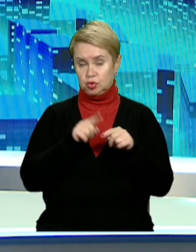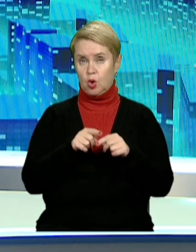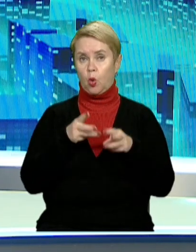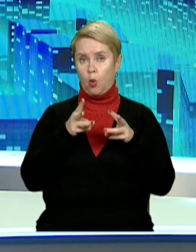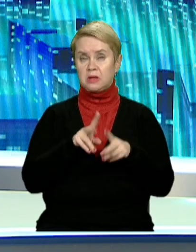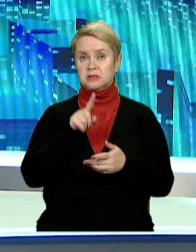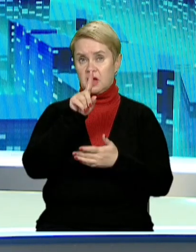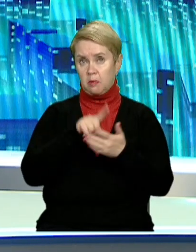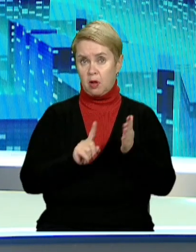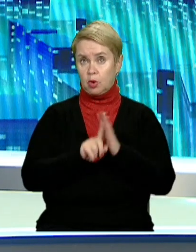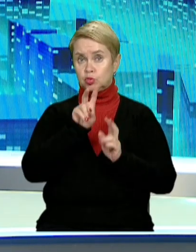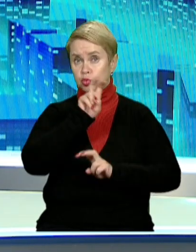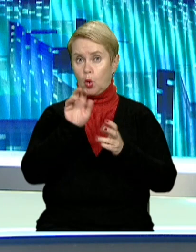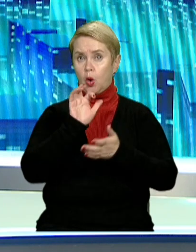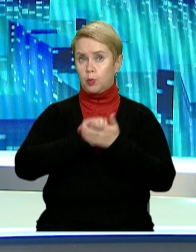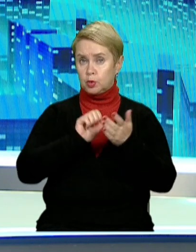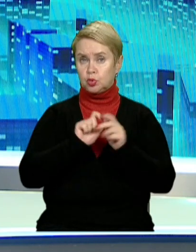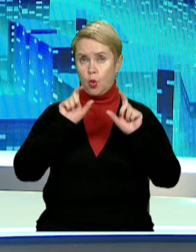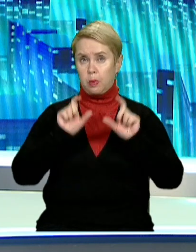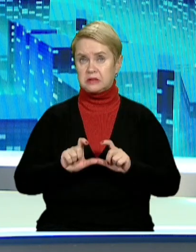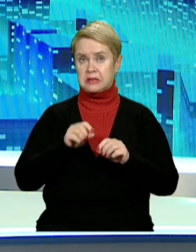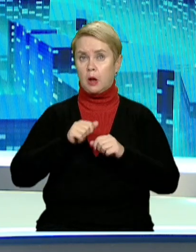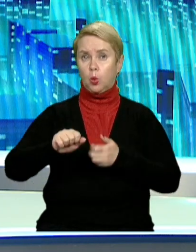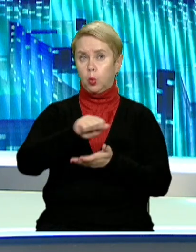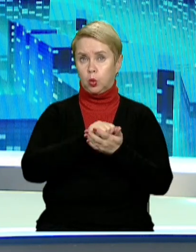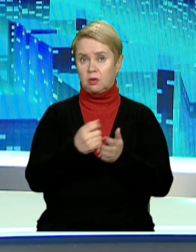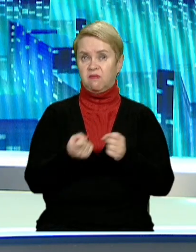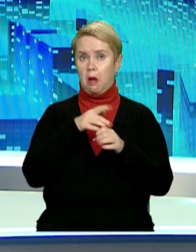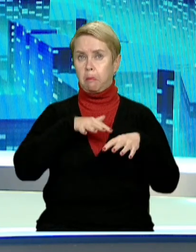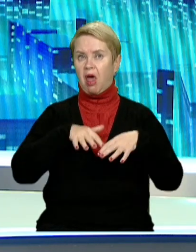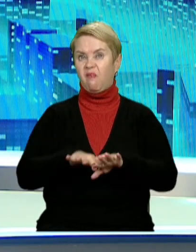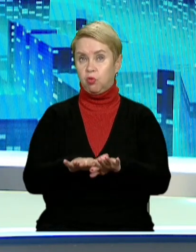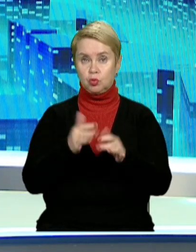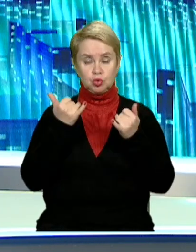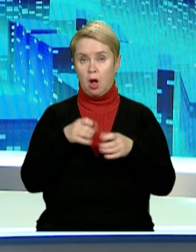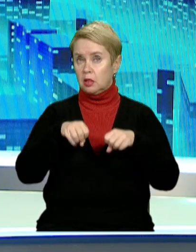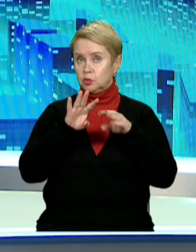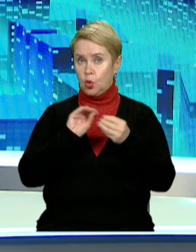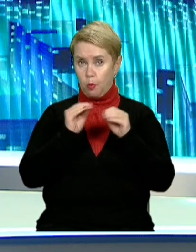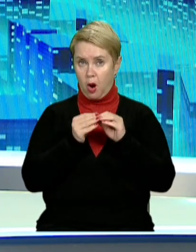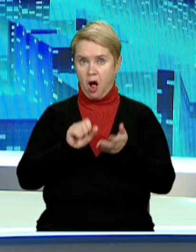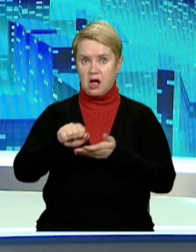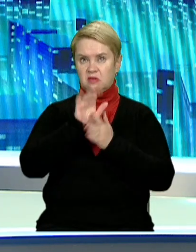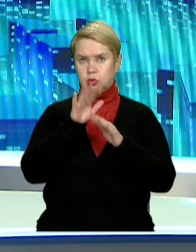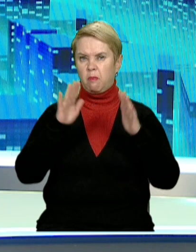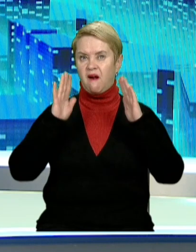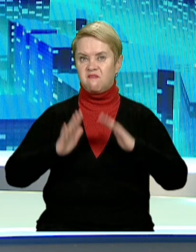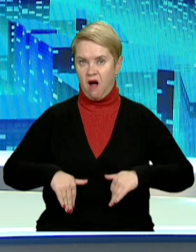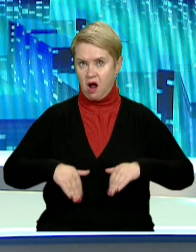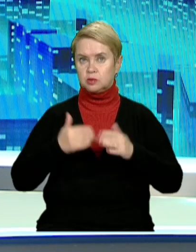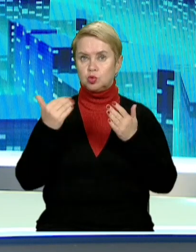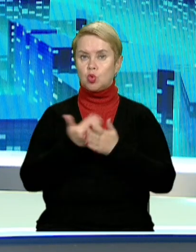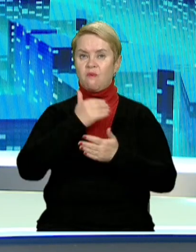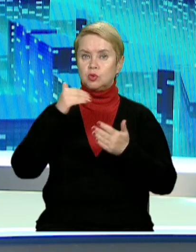Комунальники запевняють, почали шукати причину просідання ґрунту і виявили плавун. Якщо зараз не осунути проблему, асфальт буде провалюватися